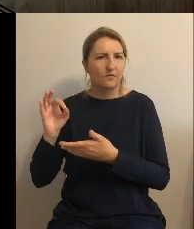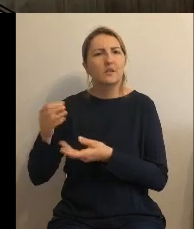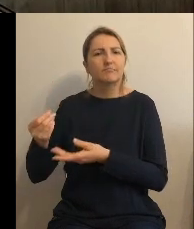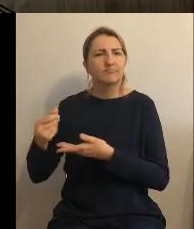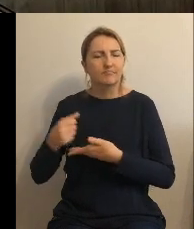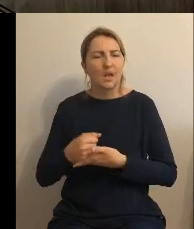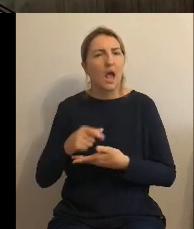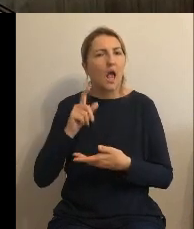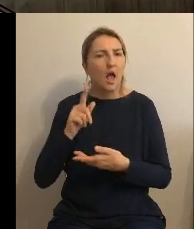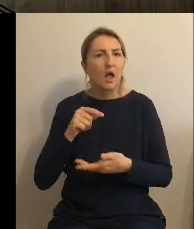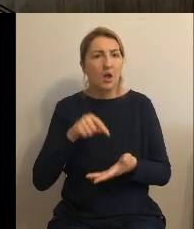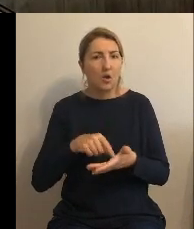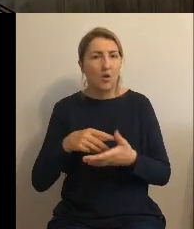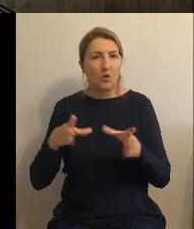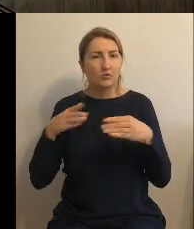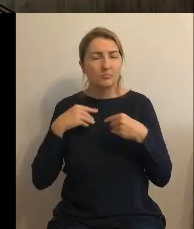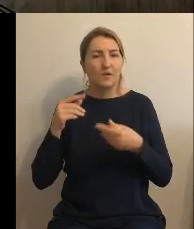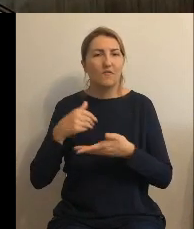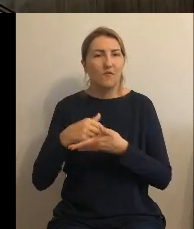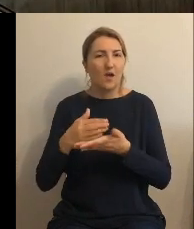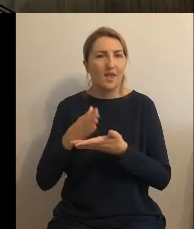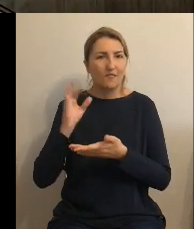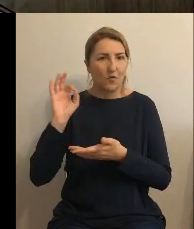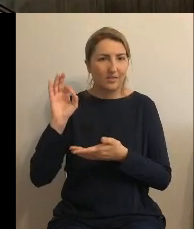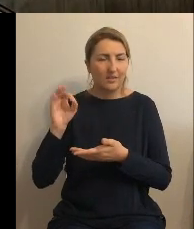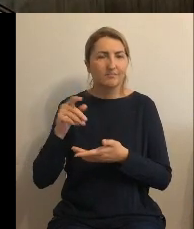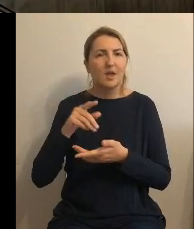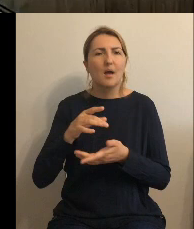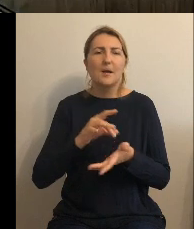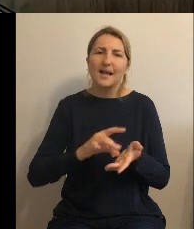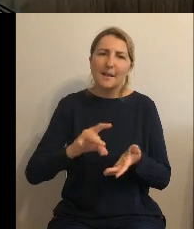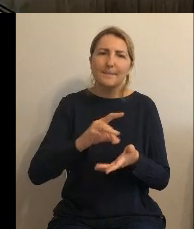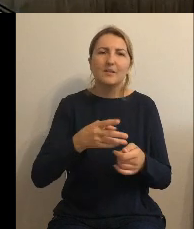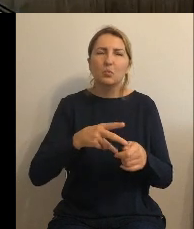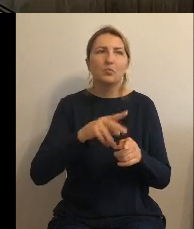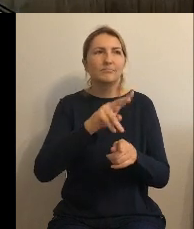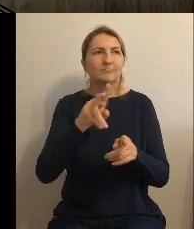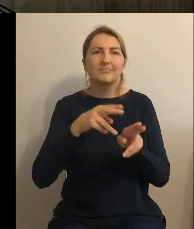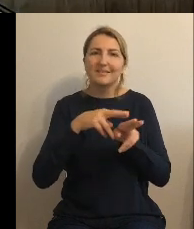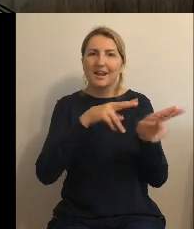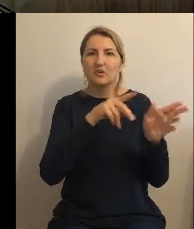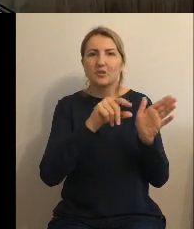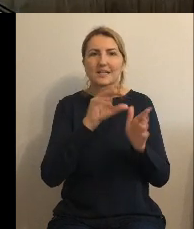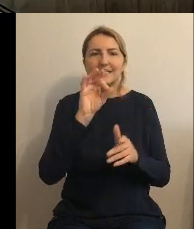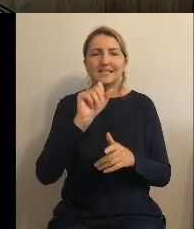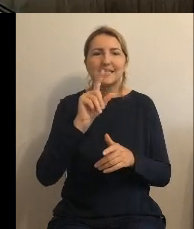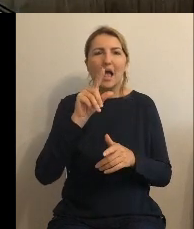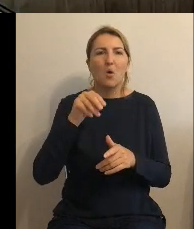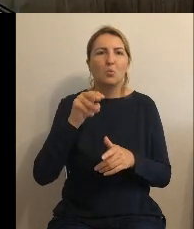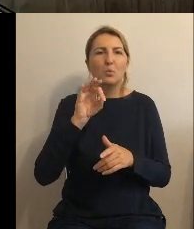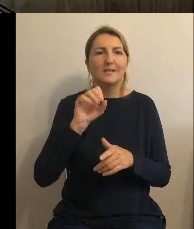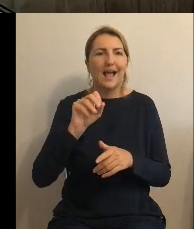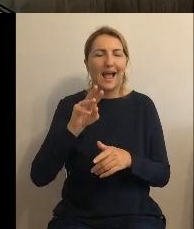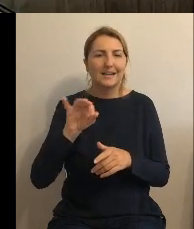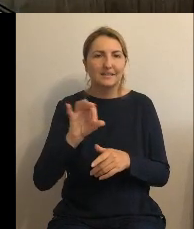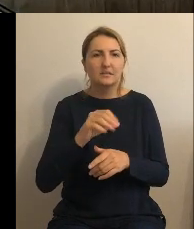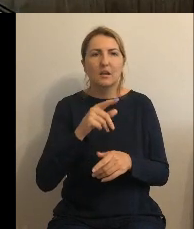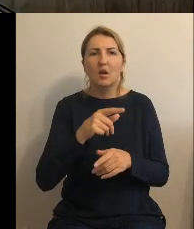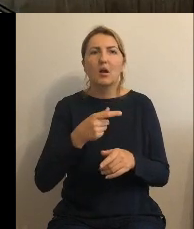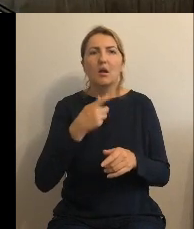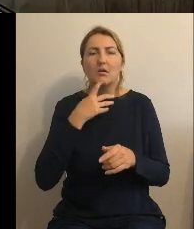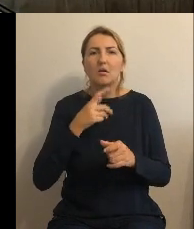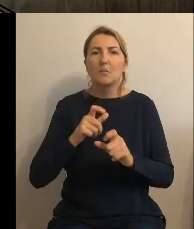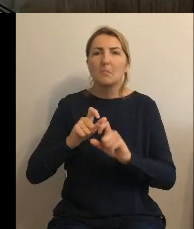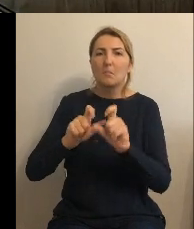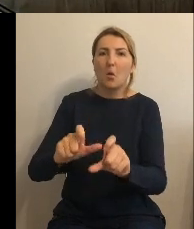gminy, które należały do Salutarisa i otrzymały również od wojewody, nie blokowało ich, żeby jeszcze dodatkowo starać się